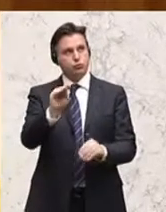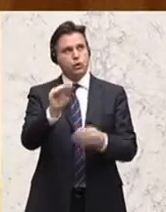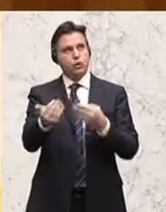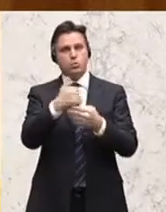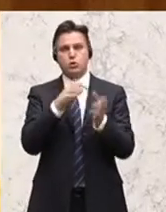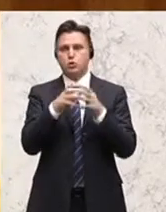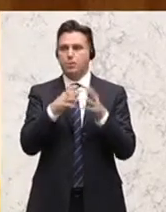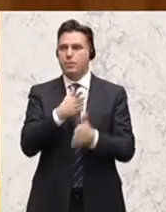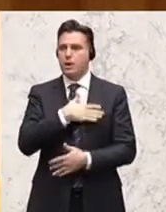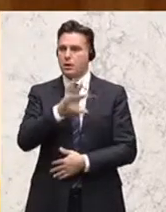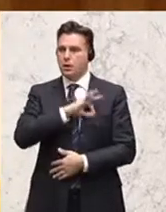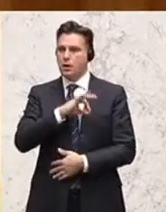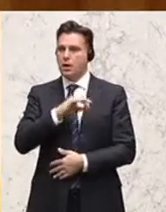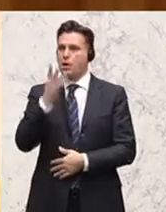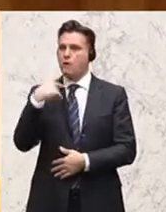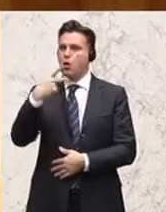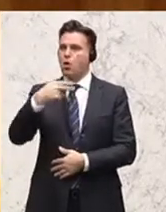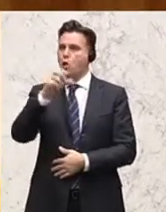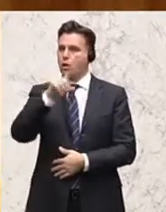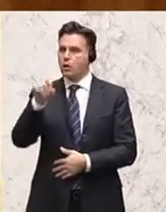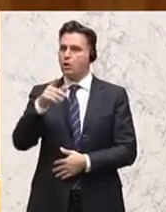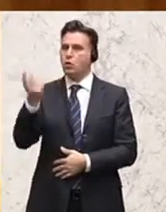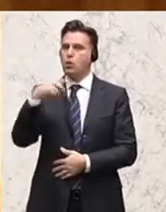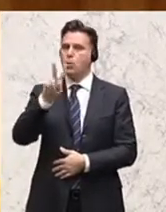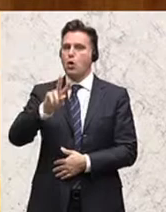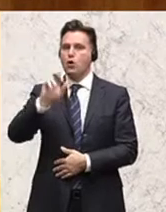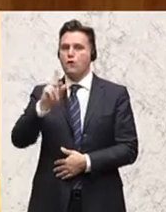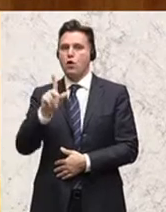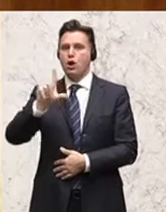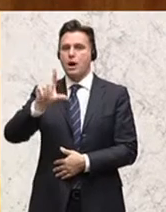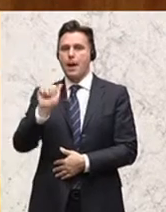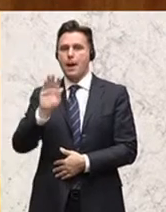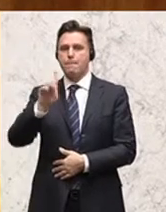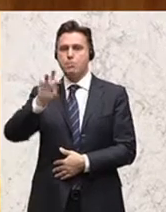Besuchergruppe meiner Kollegin Daniela Holzinger aus dem Bezirk Vöcklerbruck. Herzlich willkommen.